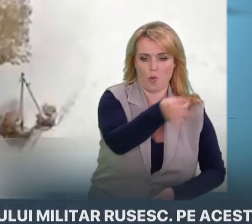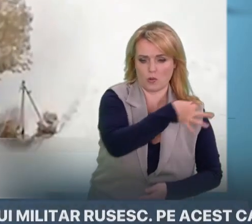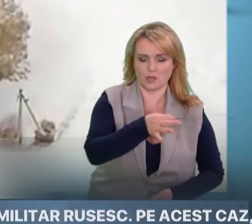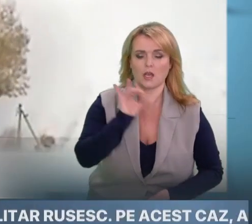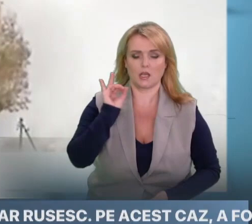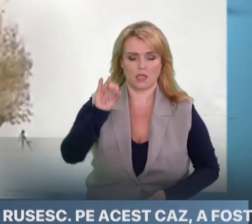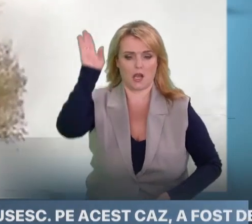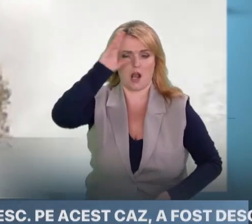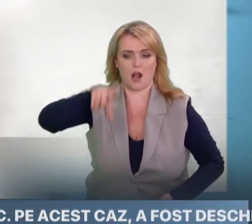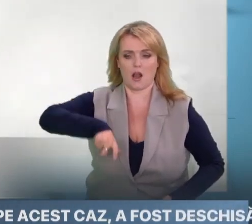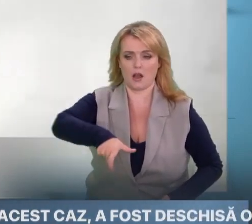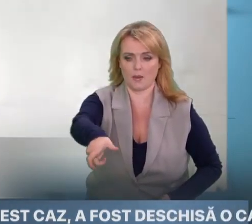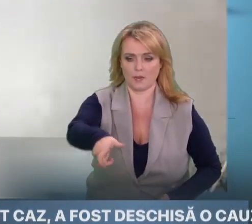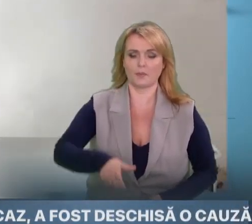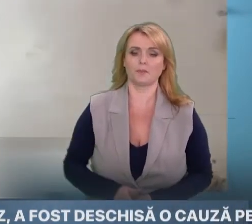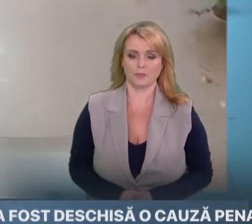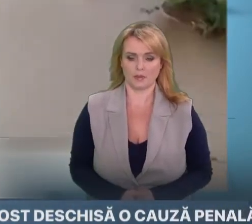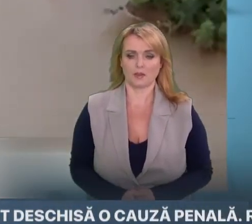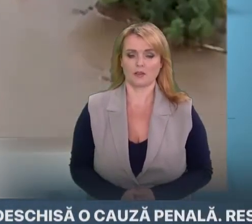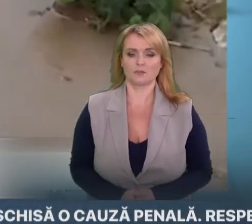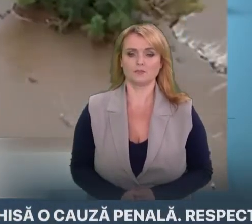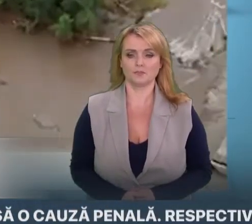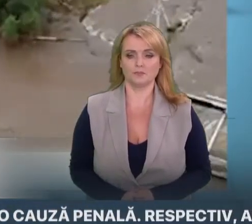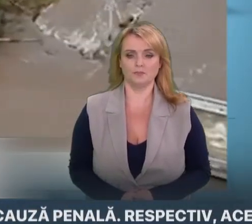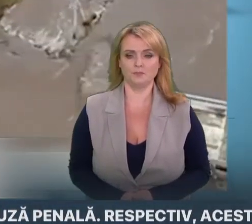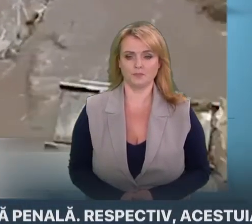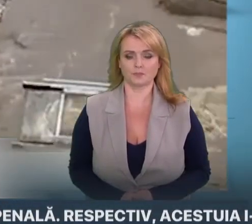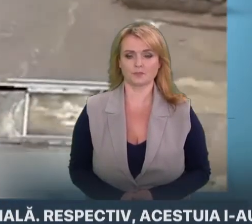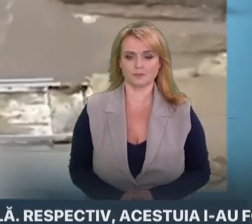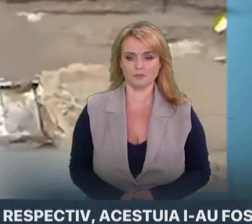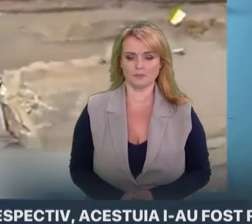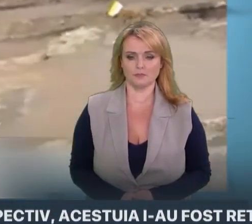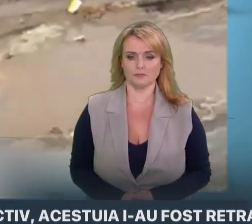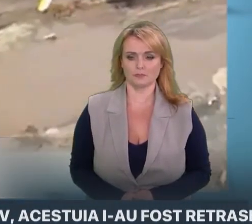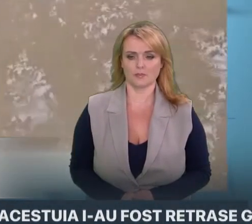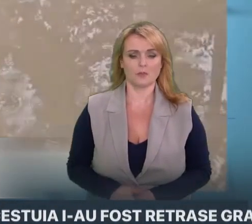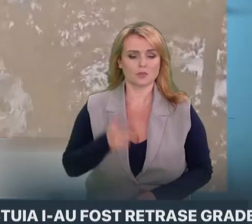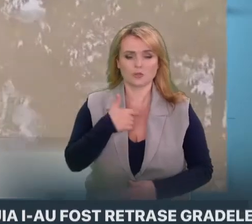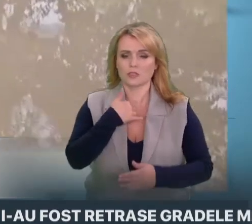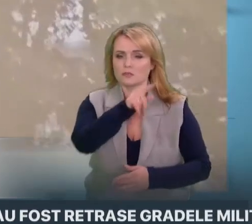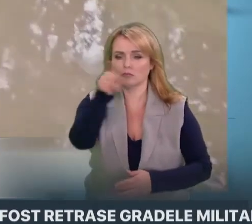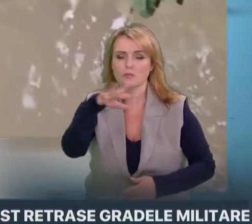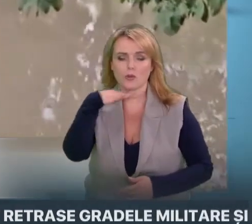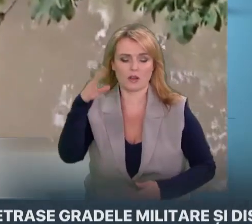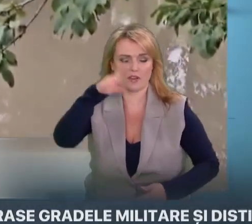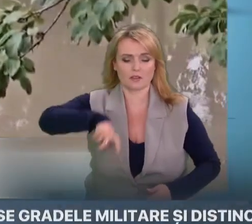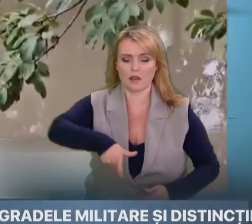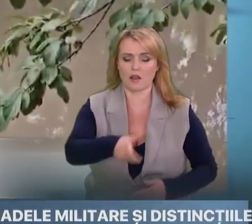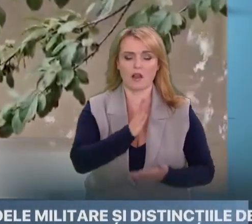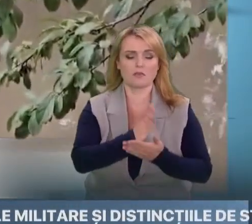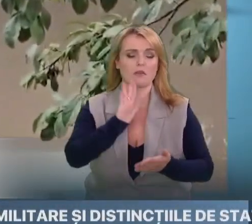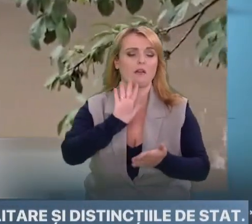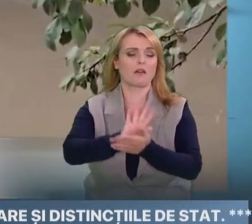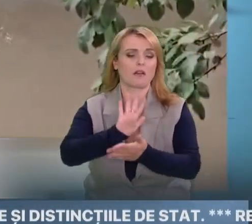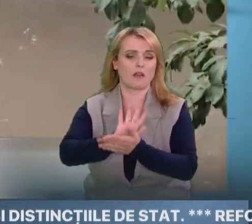mult și capacitatea de transport a apii, pentru că de multe ori acesta este blocat cu anumite deșeuri și atunci, din cauza aceasta, apa